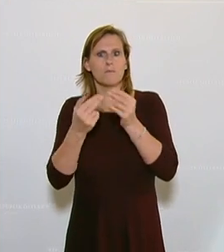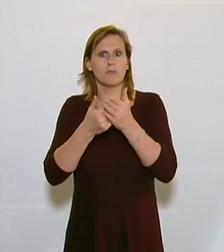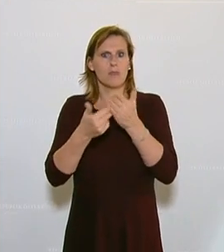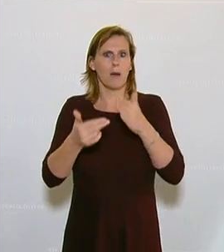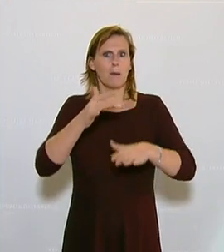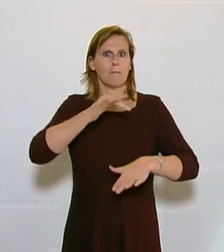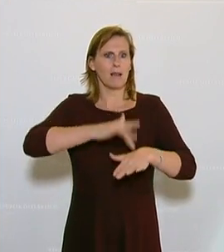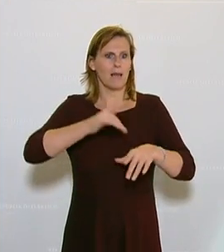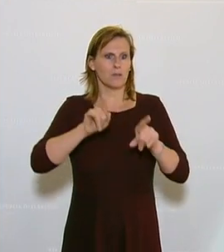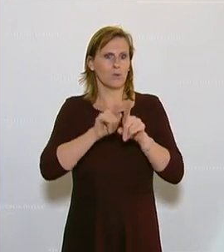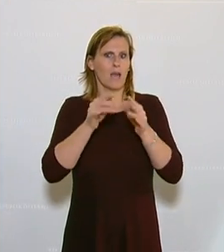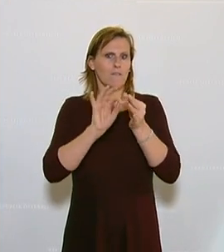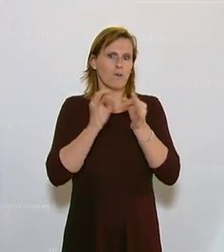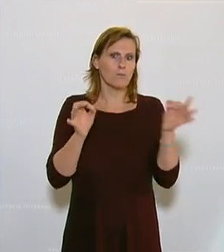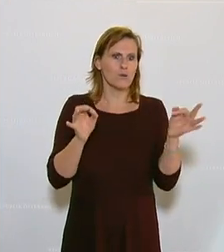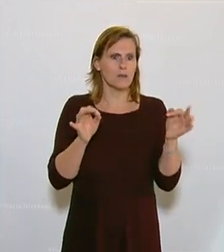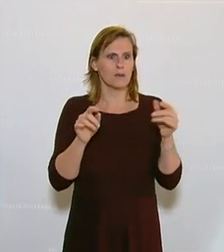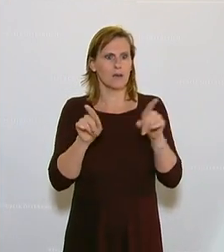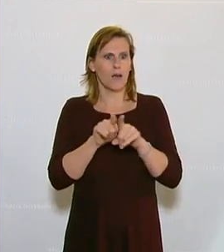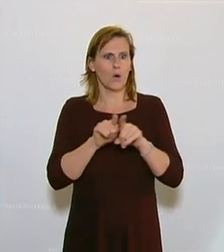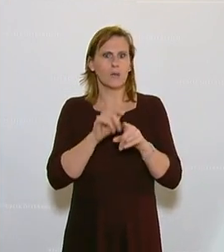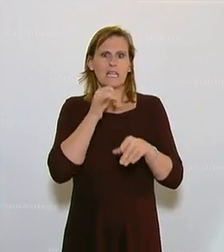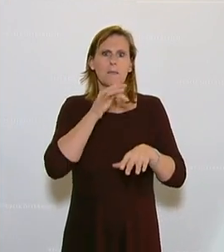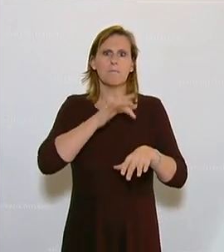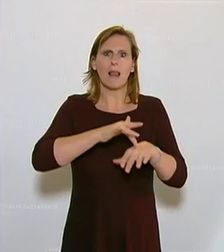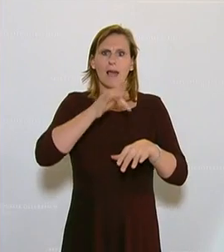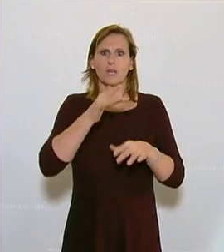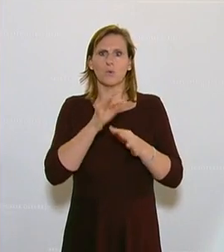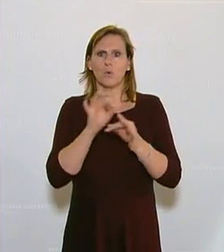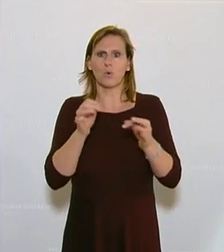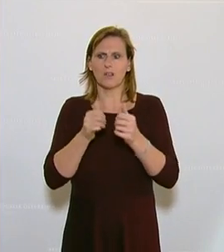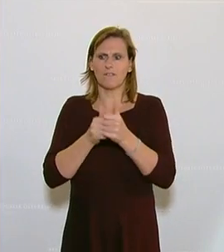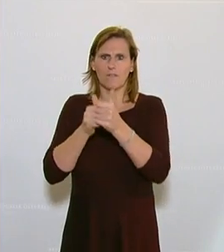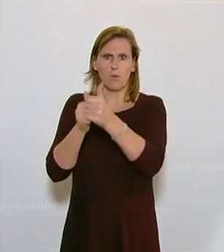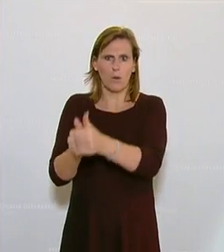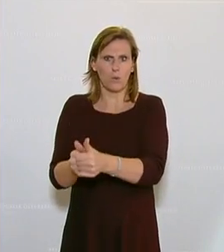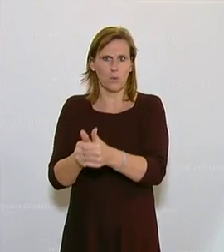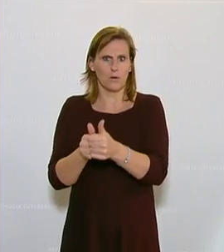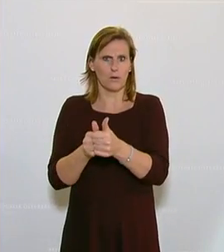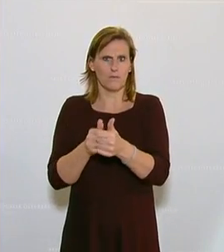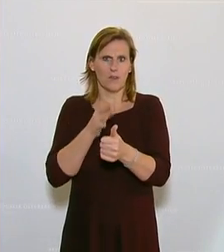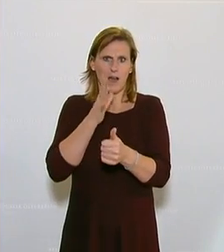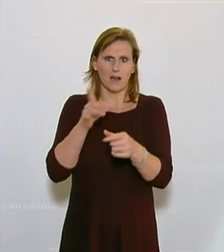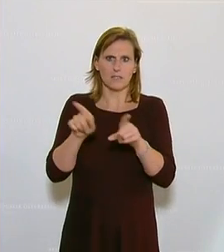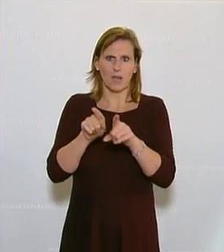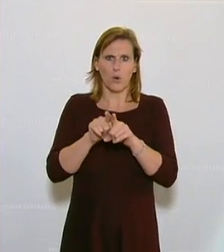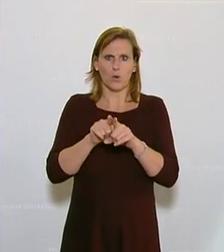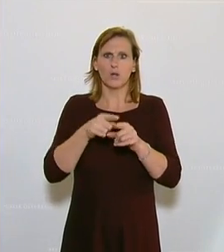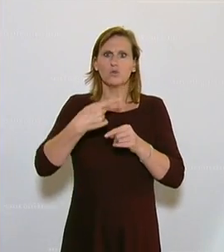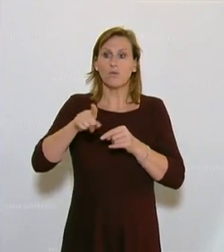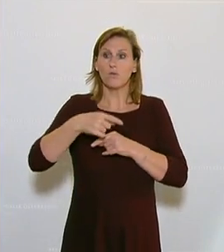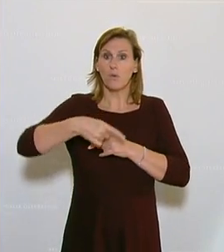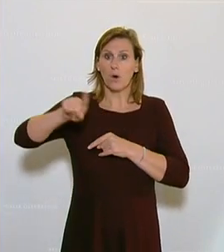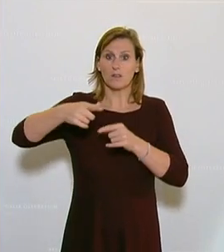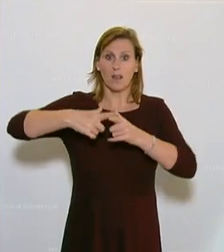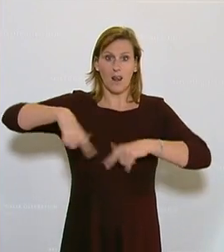fast gleich formuliert, was dazu führen wird, dass es keine Beleidigung mehr geben wird im Bezirksgericht, sondern alles ans Landesgericht gehen wird mit einer